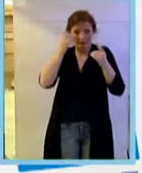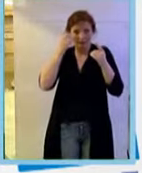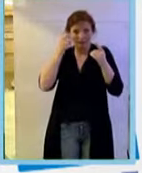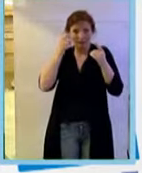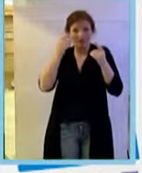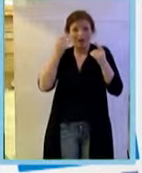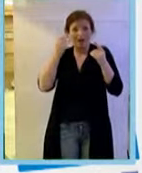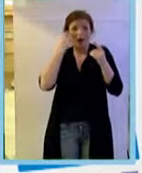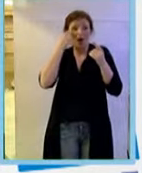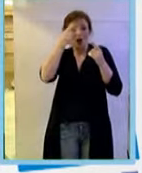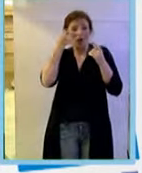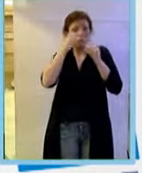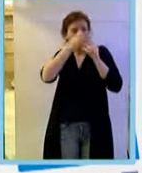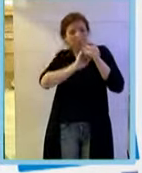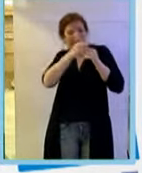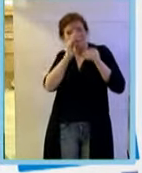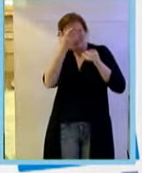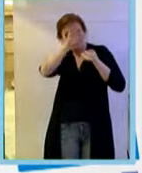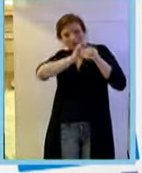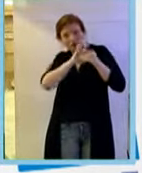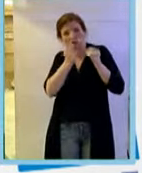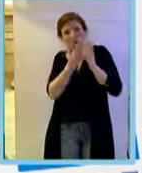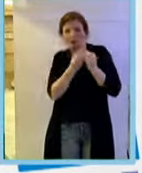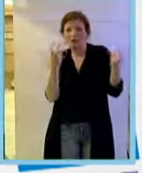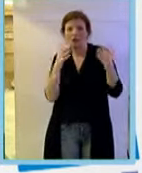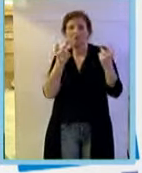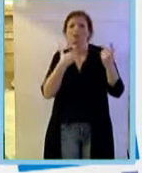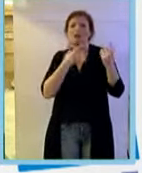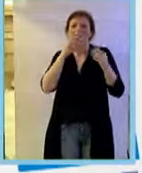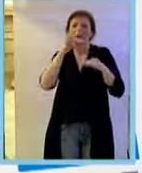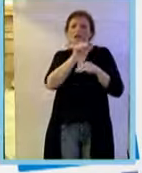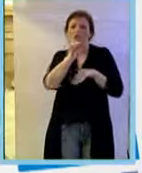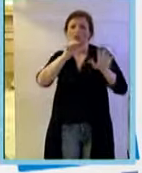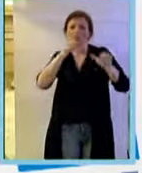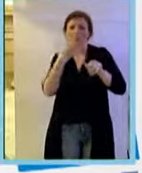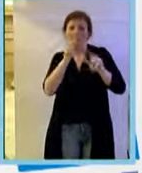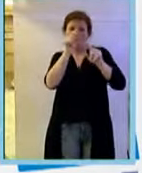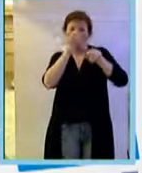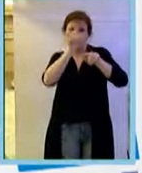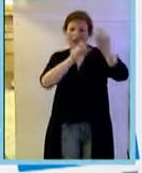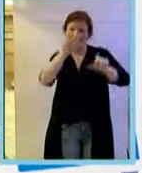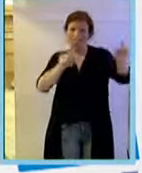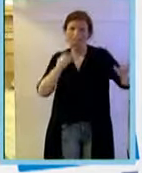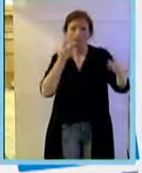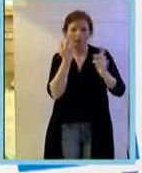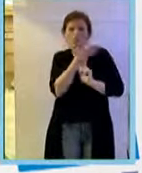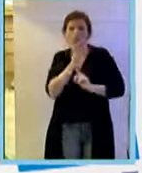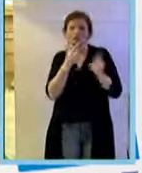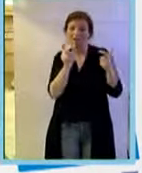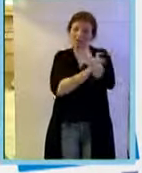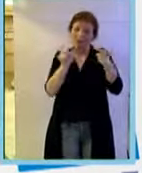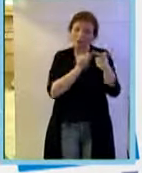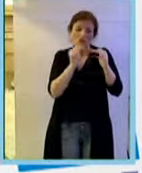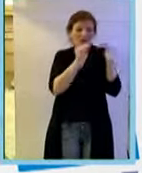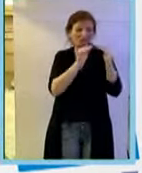del paziente c'è questa serie con 165 pazienti che mostra che c'è questa forte correlazione fra il livello del VGF